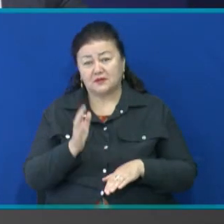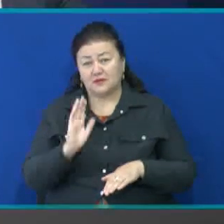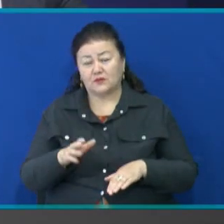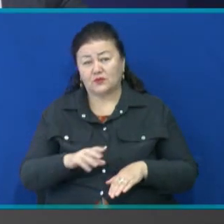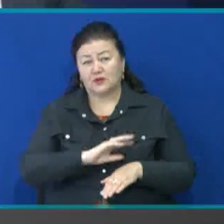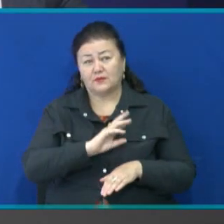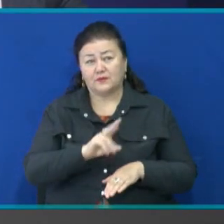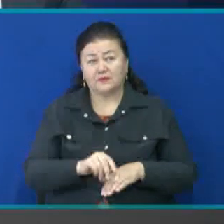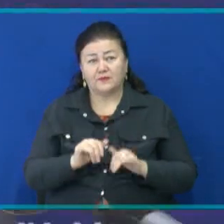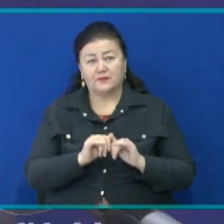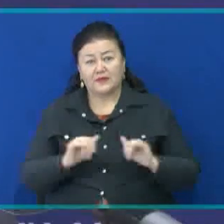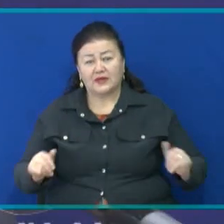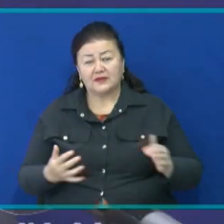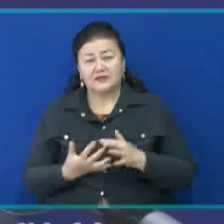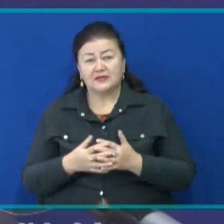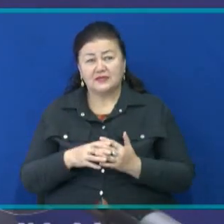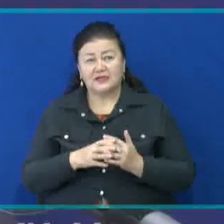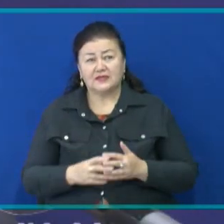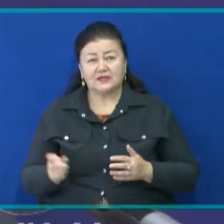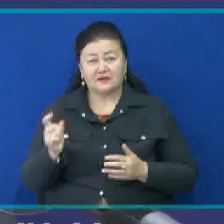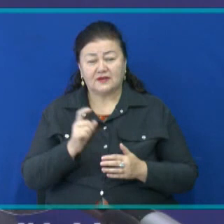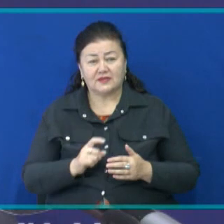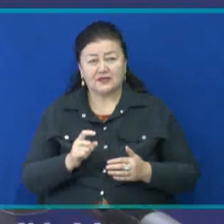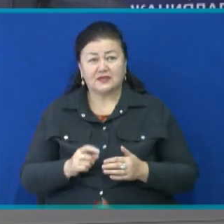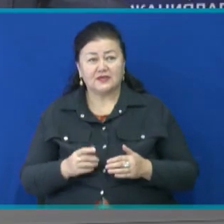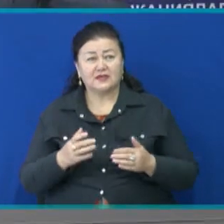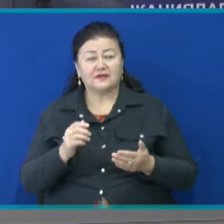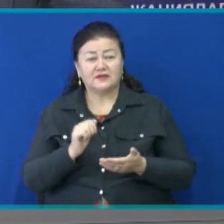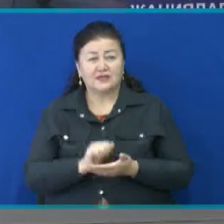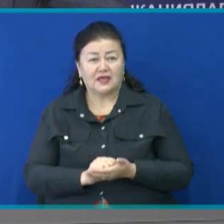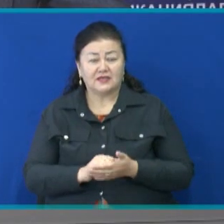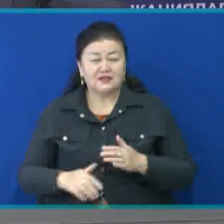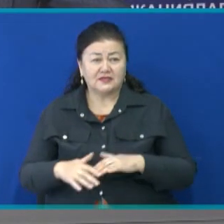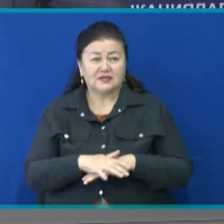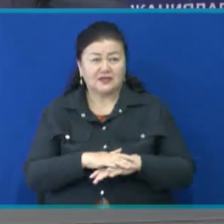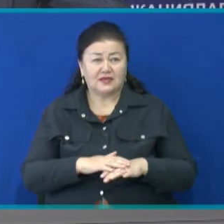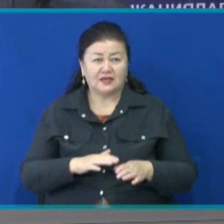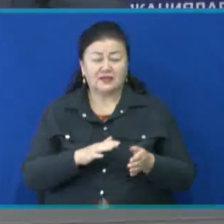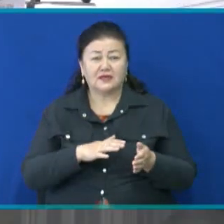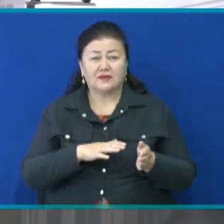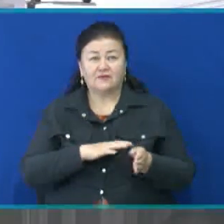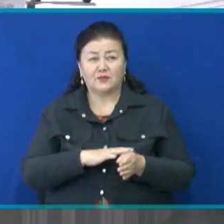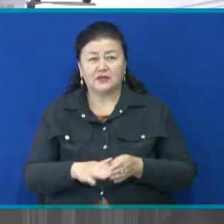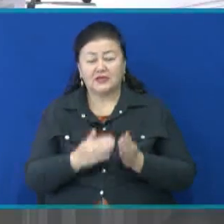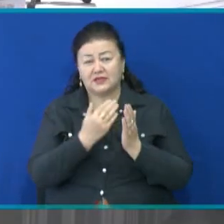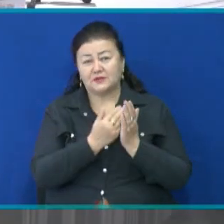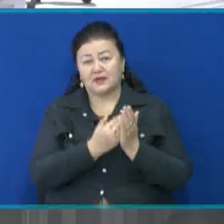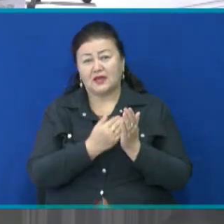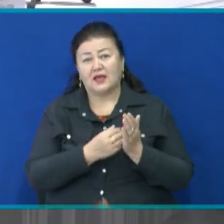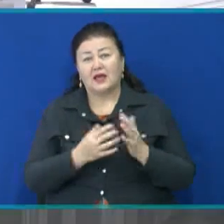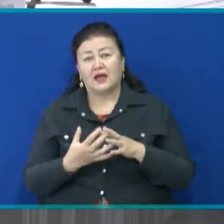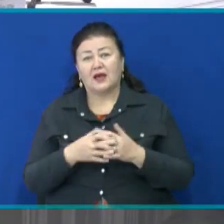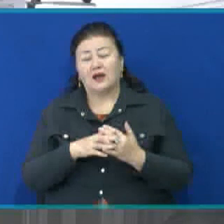В целях развития сельского хозяйства и массовой занятости сельского населения в области реализуется программа Аул Аманата. Пока что проект